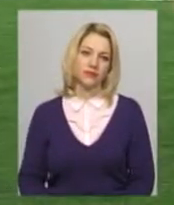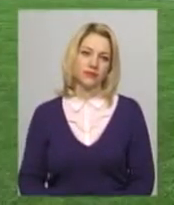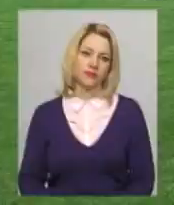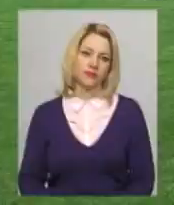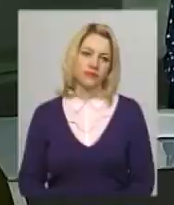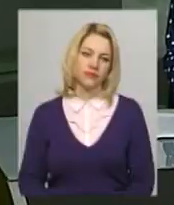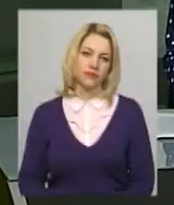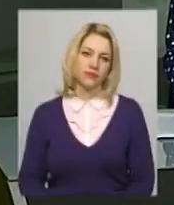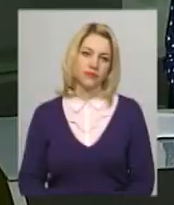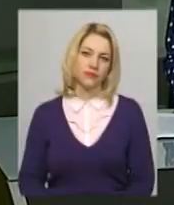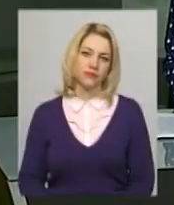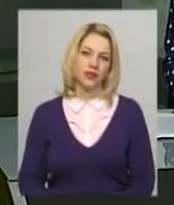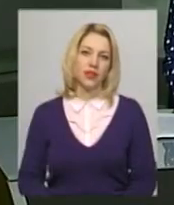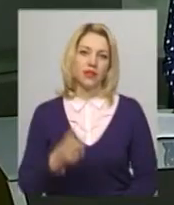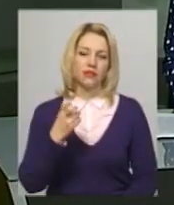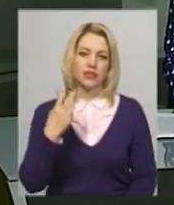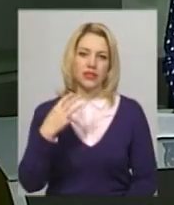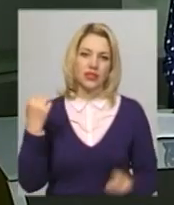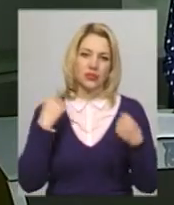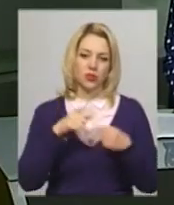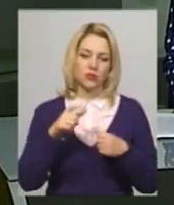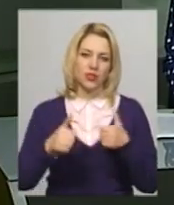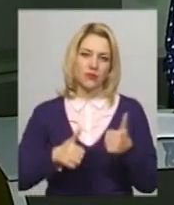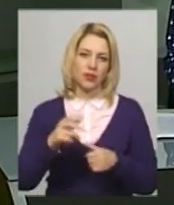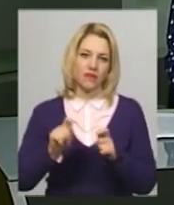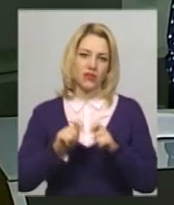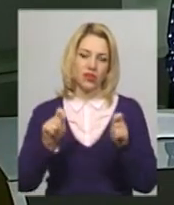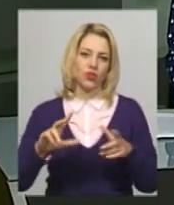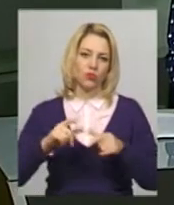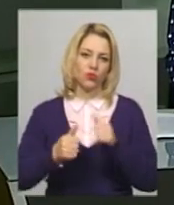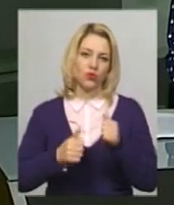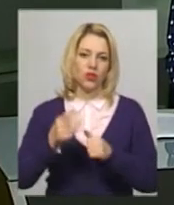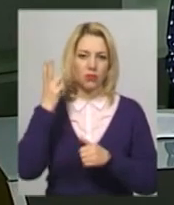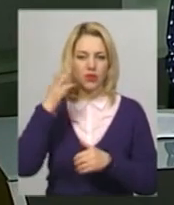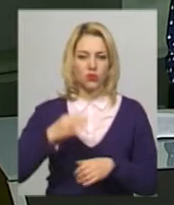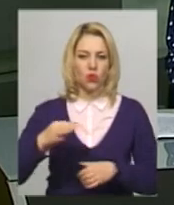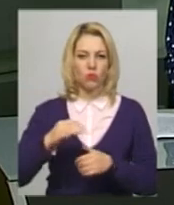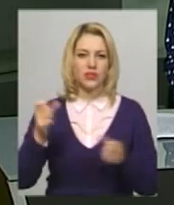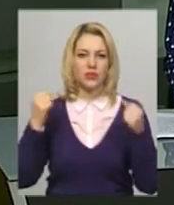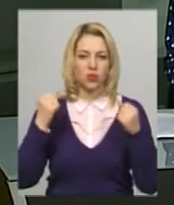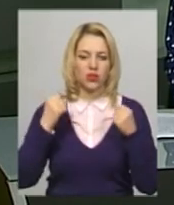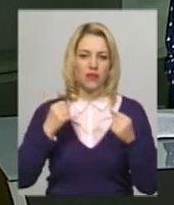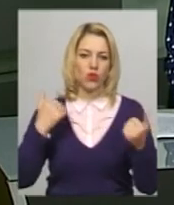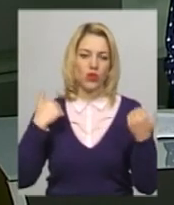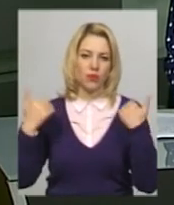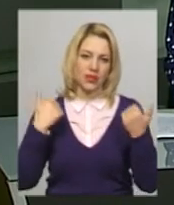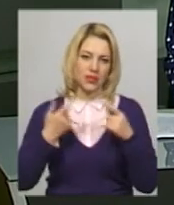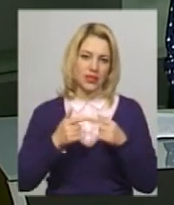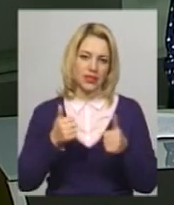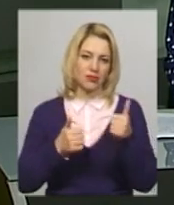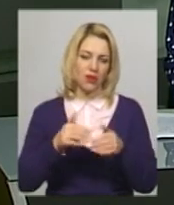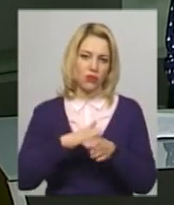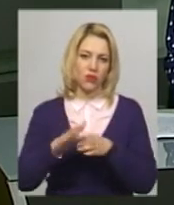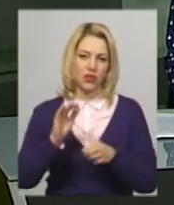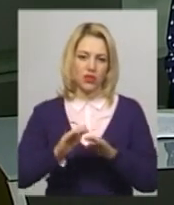Центр. 230 спортсменів змагаються на відкритому турнірі Хмельницької області зі спортивної гімнастики. Змагання відбуваються